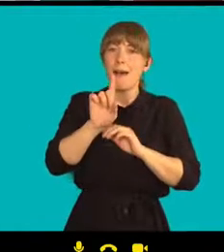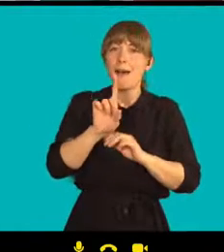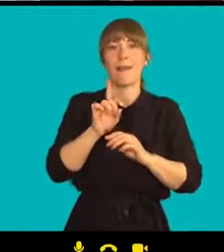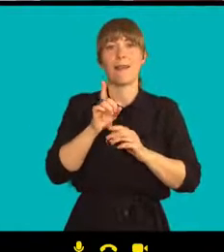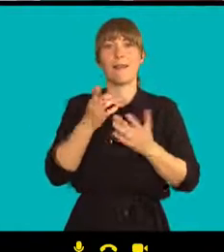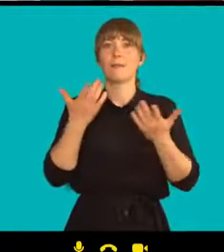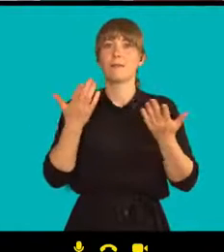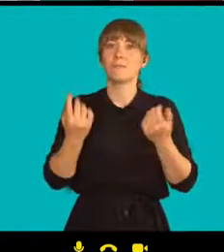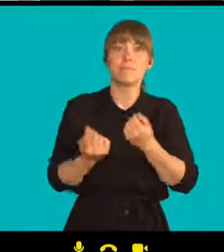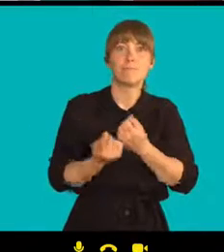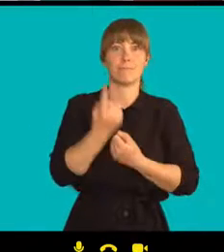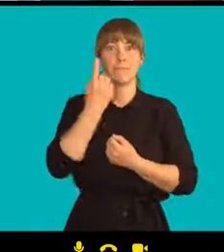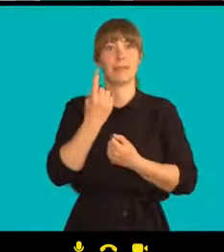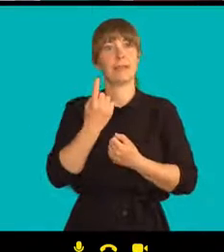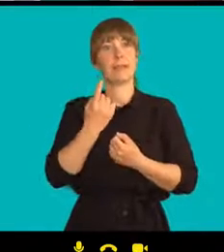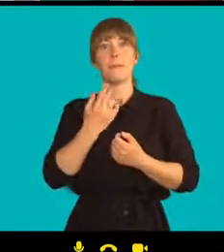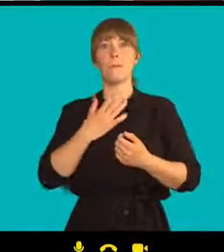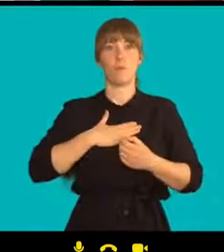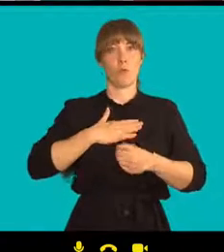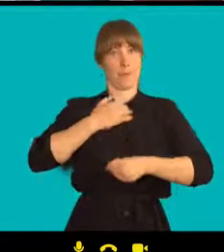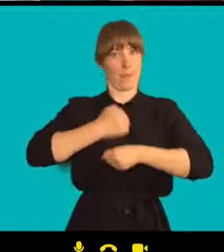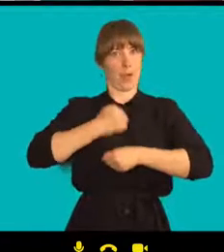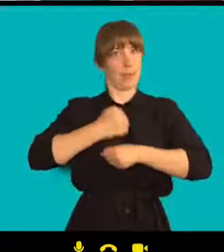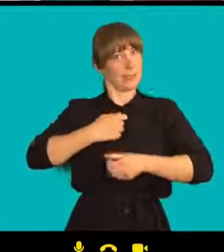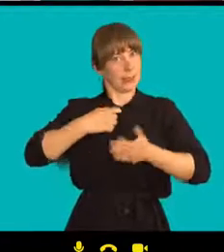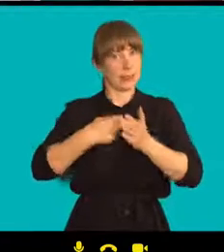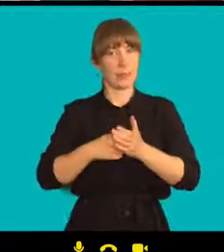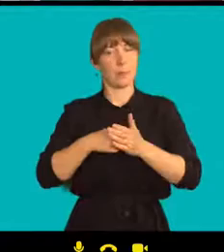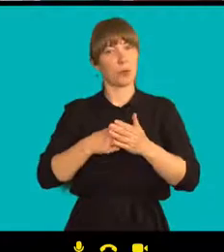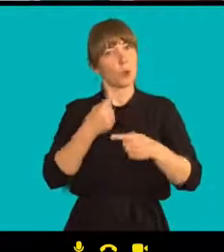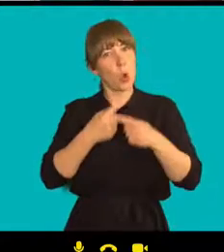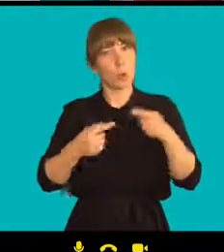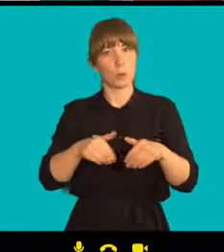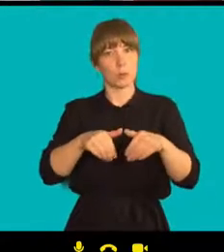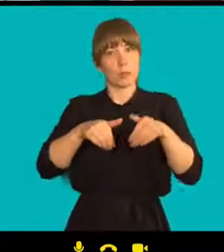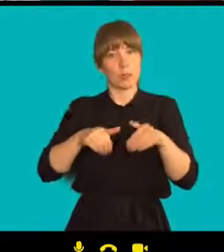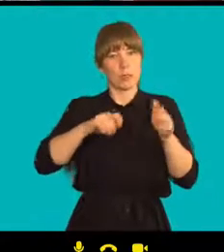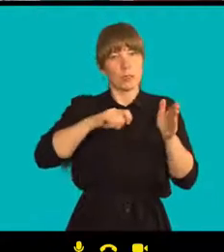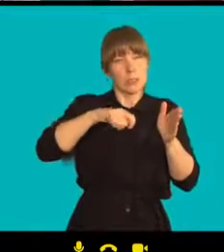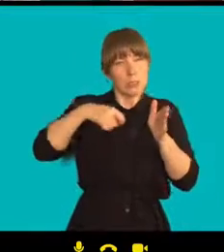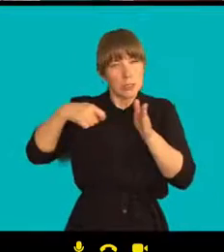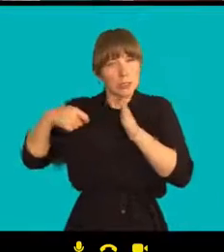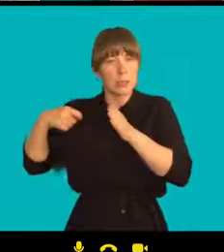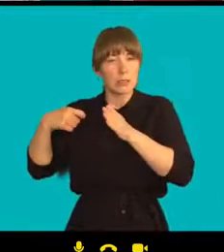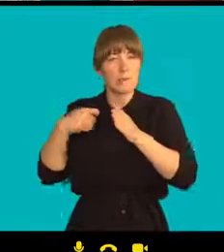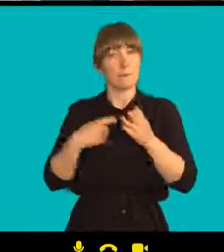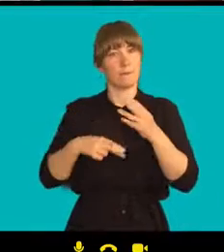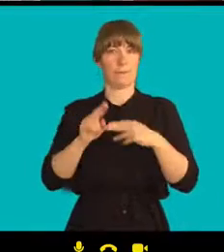nebo tento způsob mi dal příležitost přiblížit se tomu opravdu hodně.